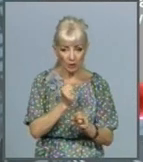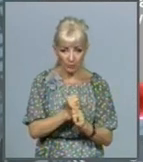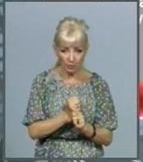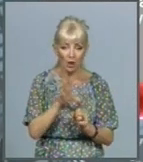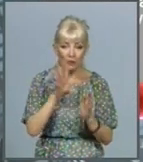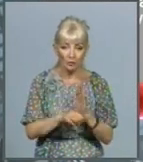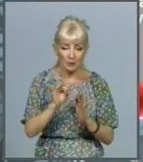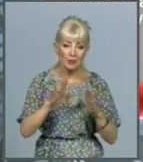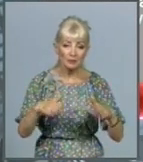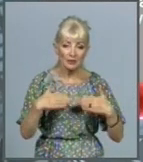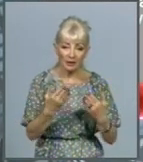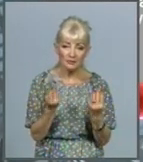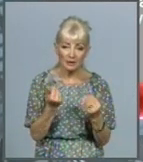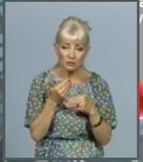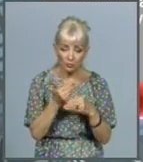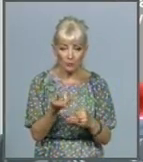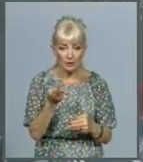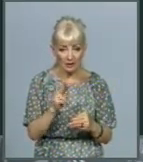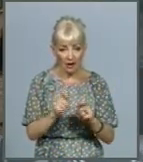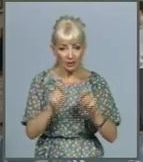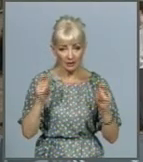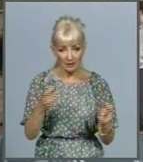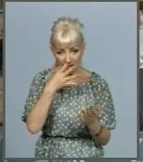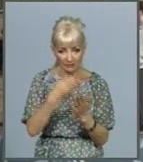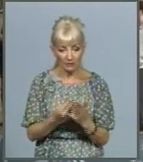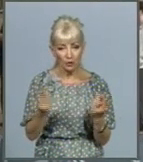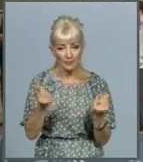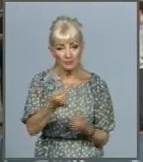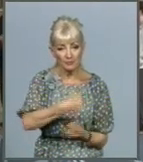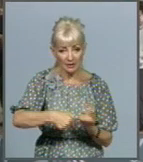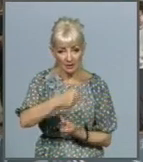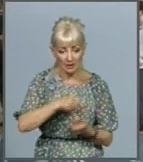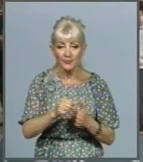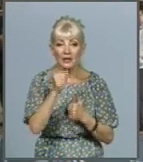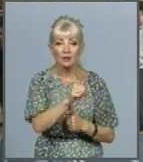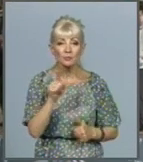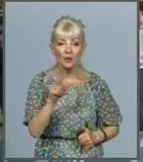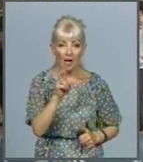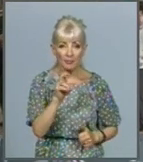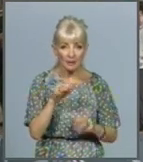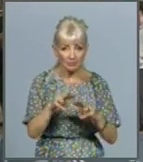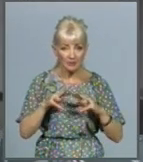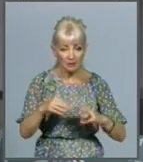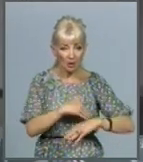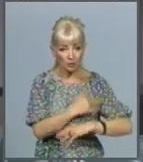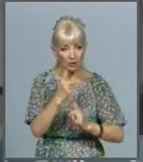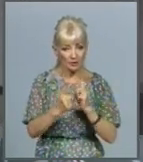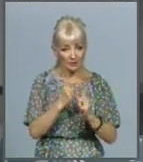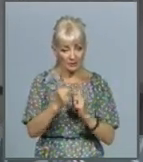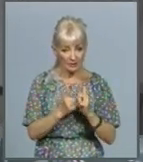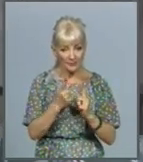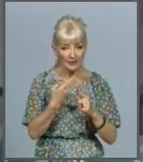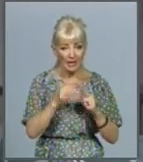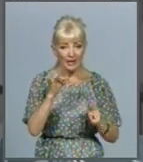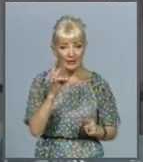фінансову допомогу для відкриття свого бізнесу. Крім того, Кабмін хоче реорганізувати інститут соціального інспектування